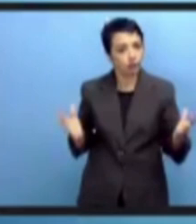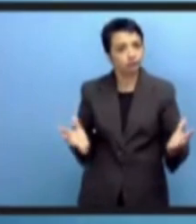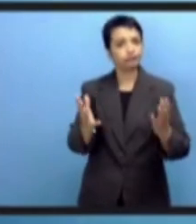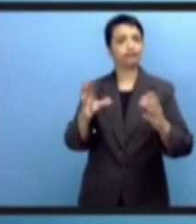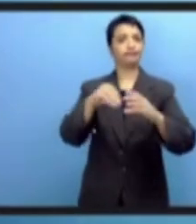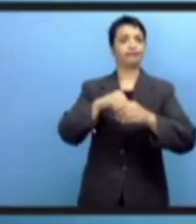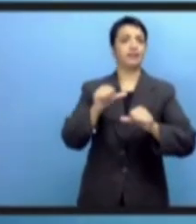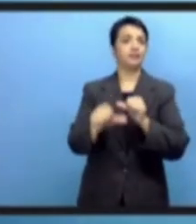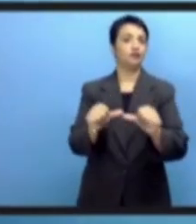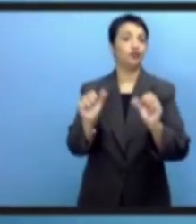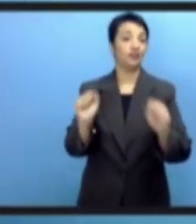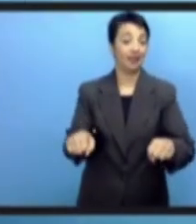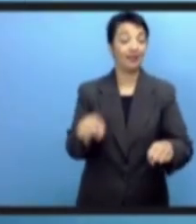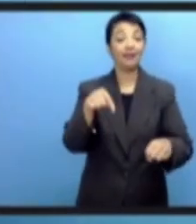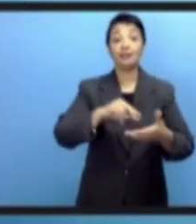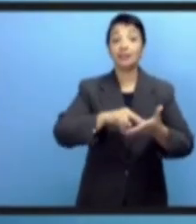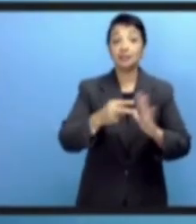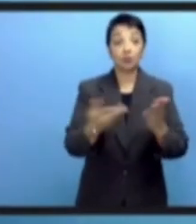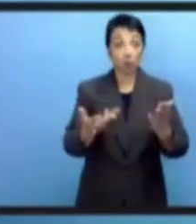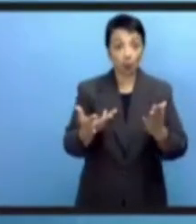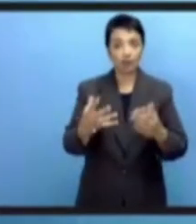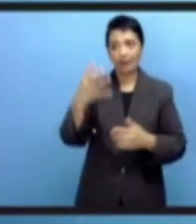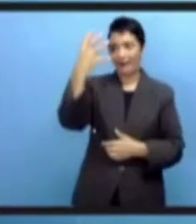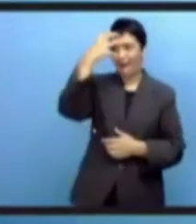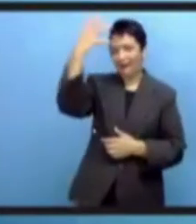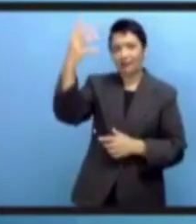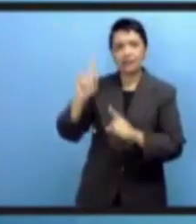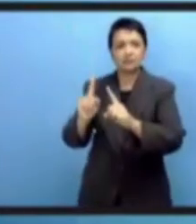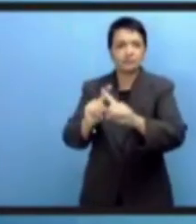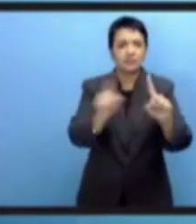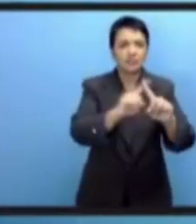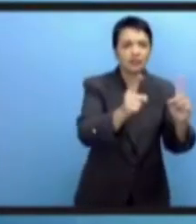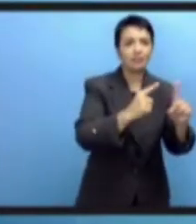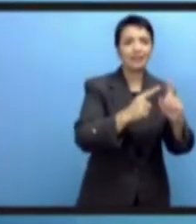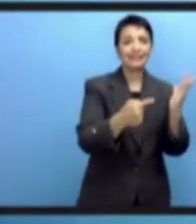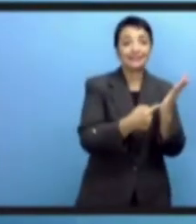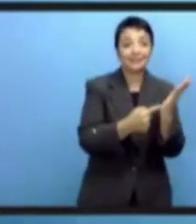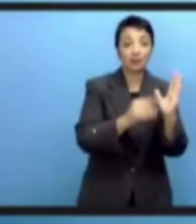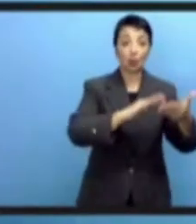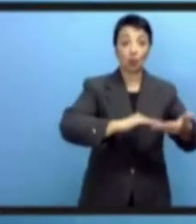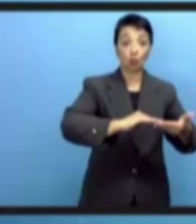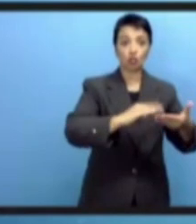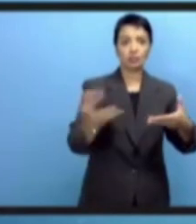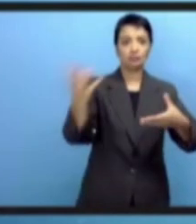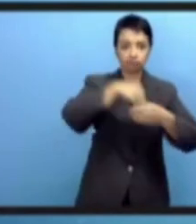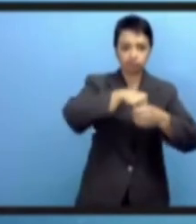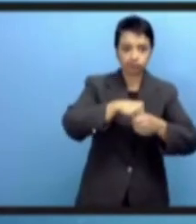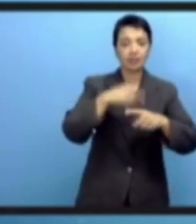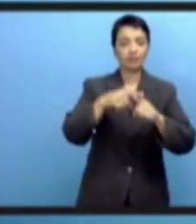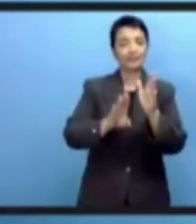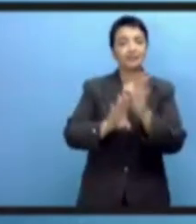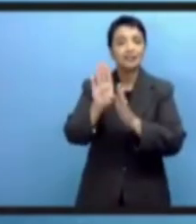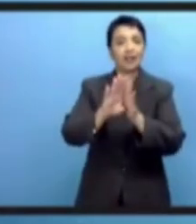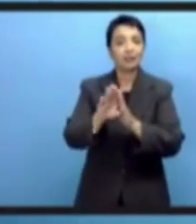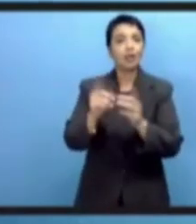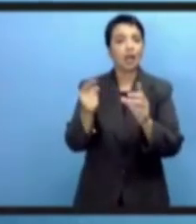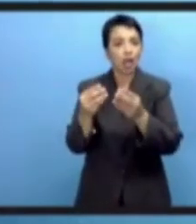И важно помнить о том, что мы занимаемся установкой стандартов и норм,